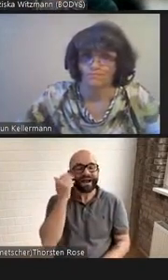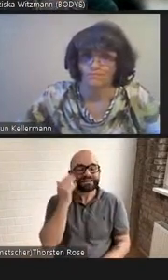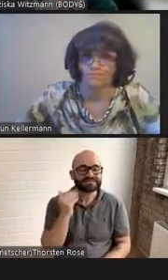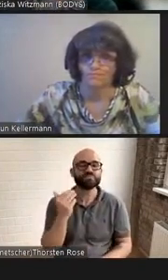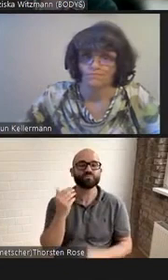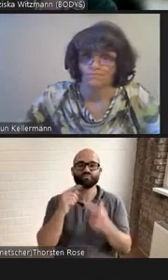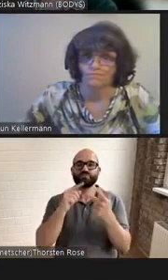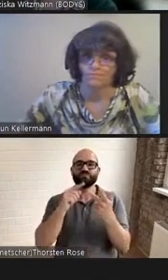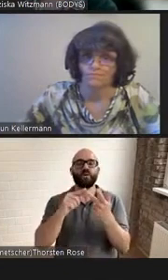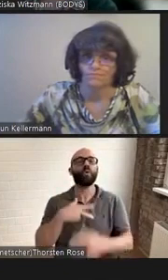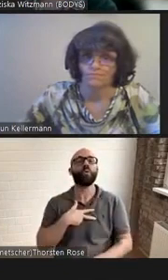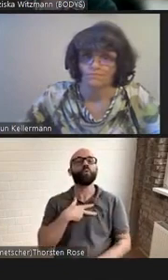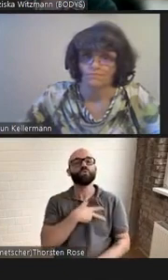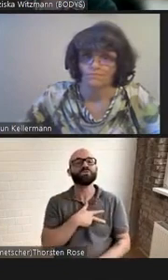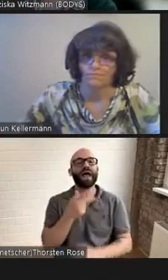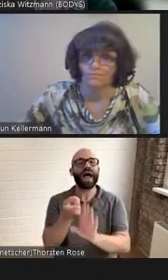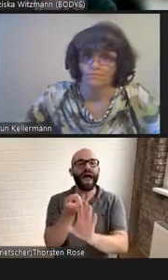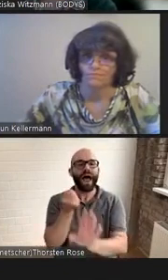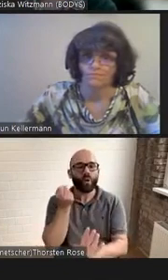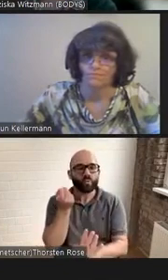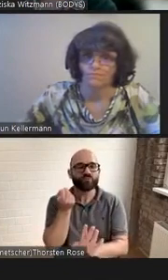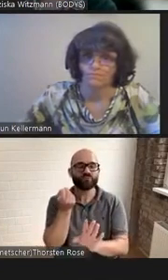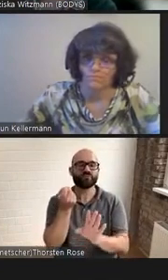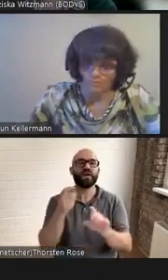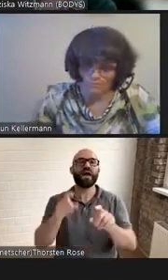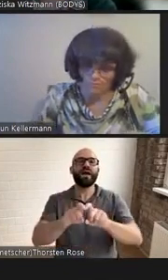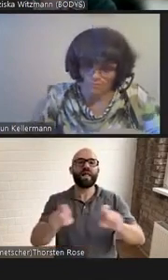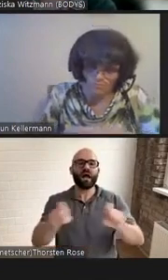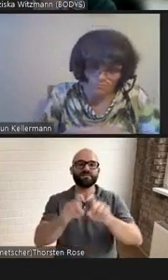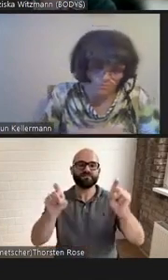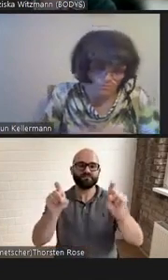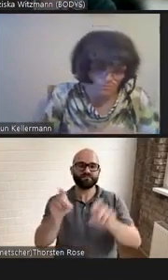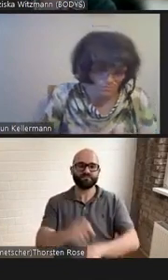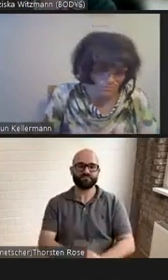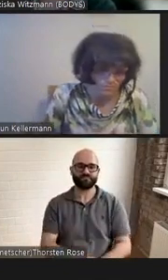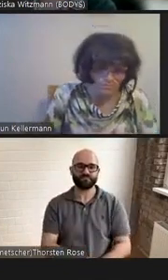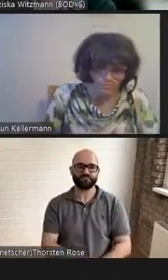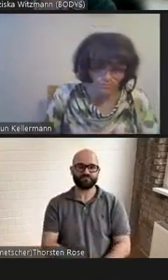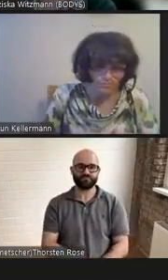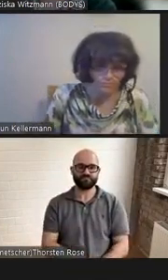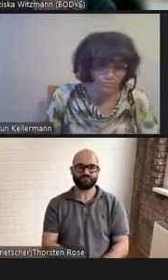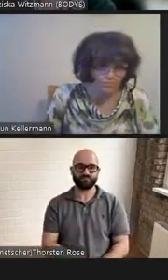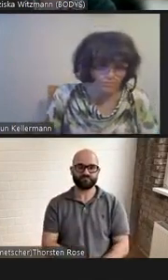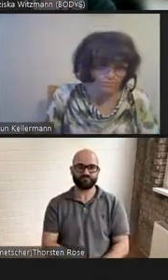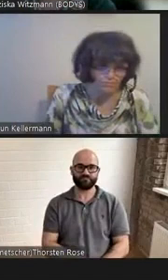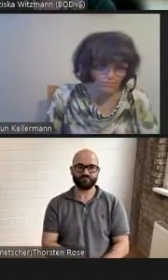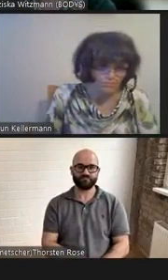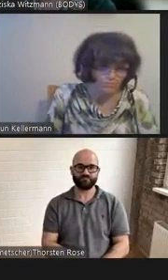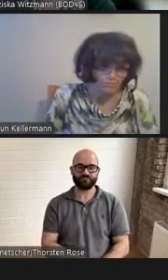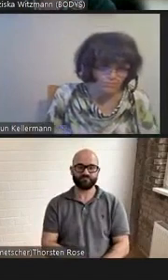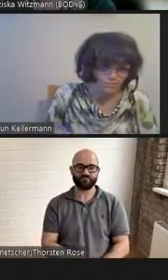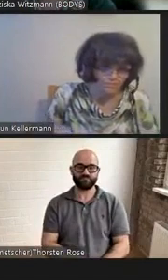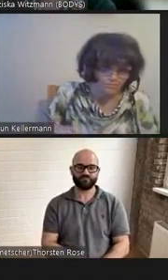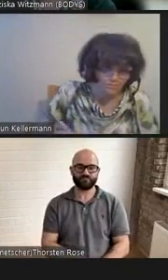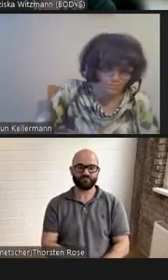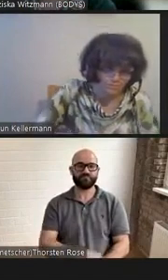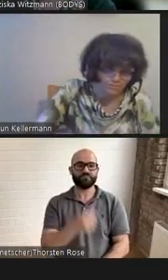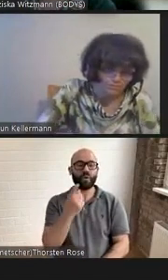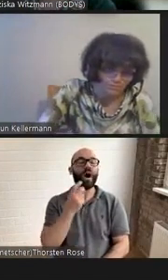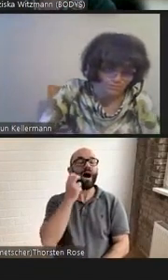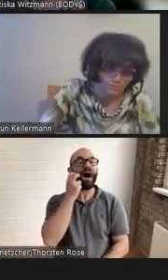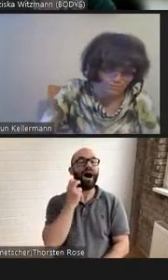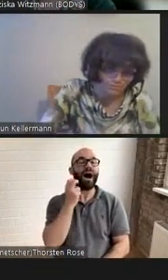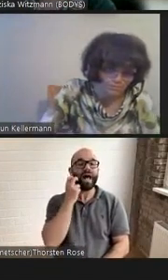Herkunft und Klasse, aber eben auch Fragen nach Alter und